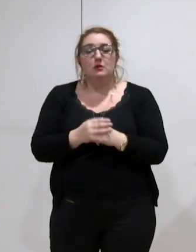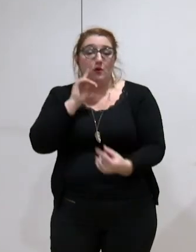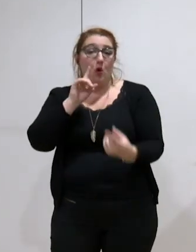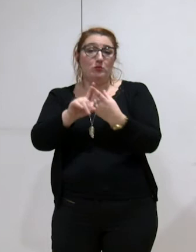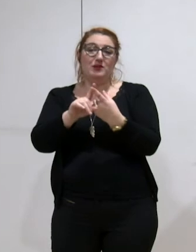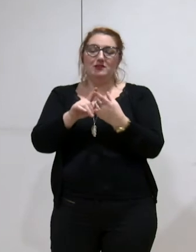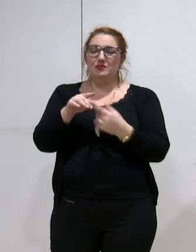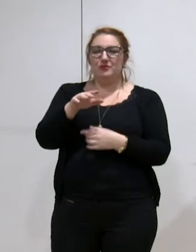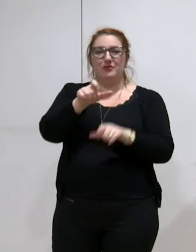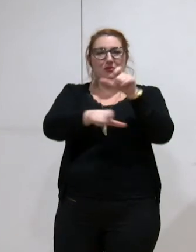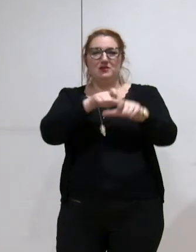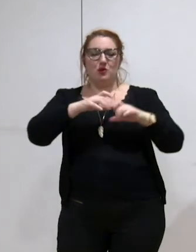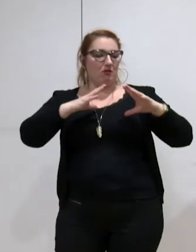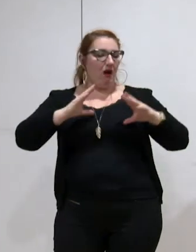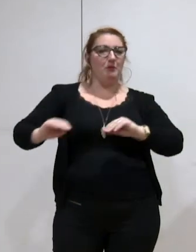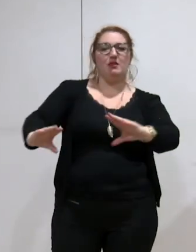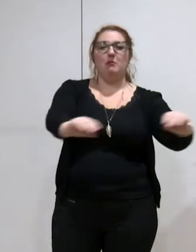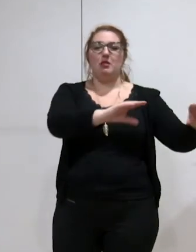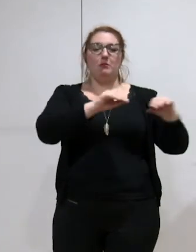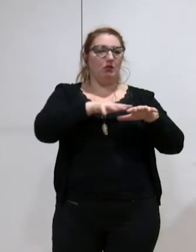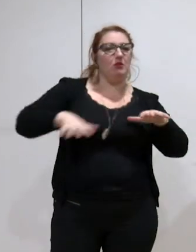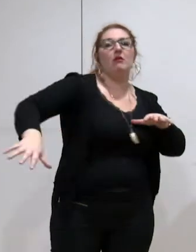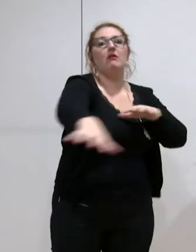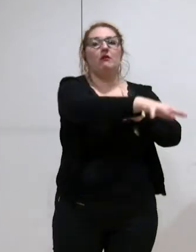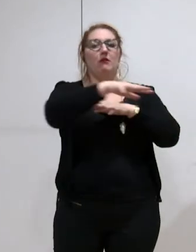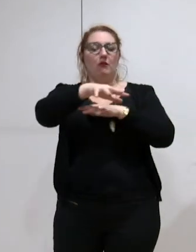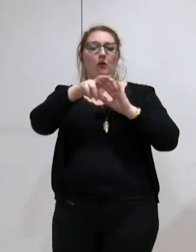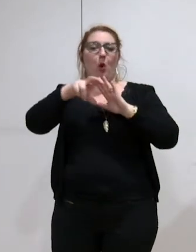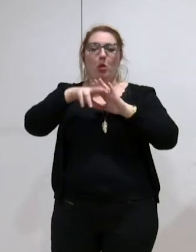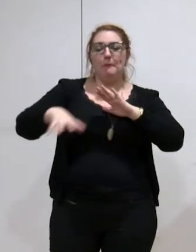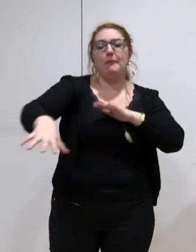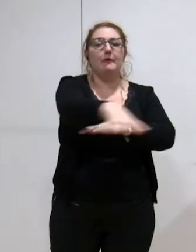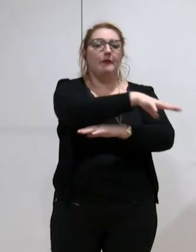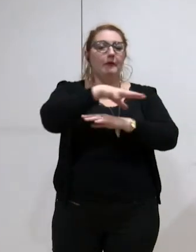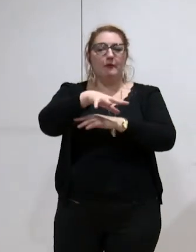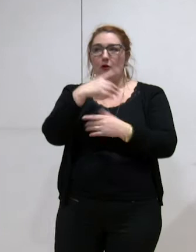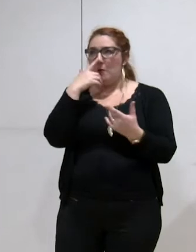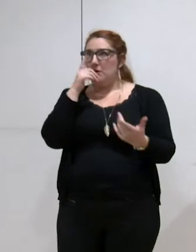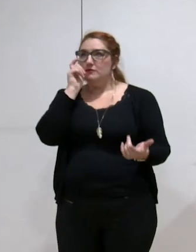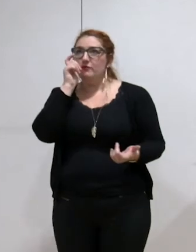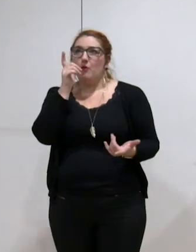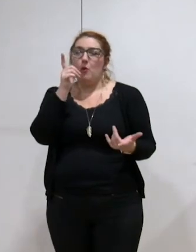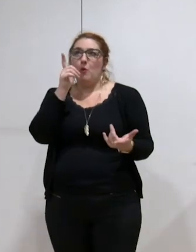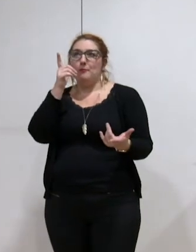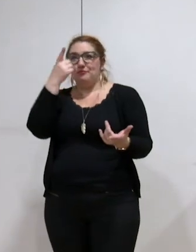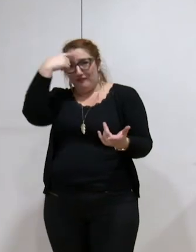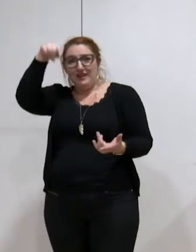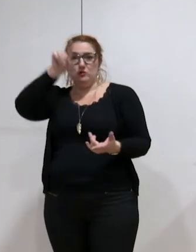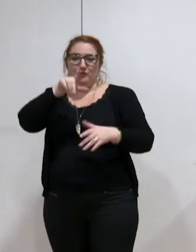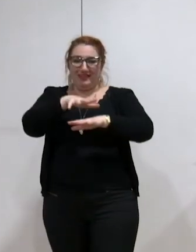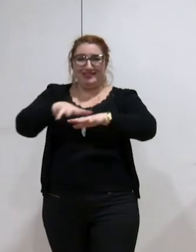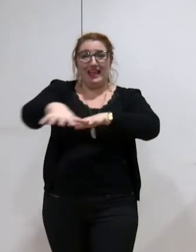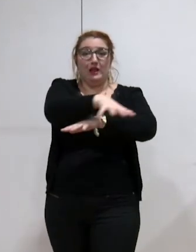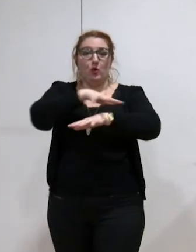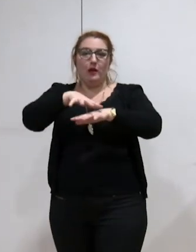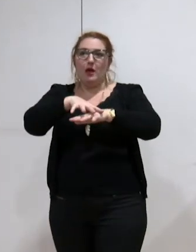puissent avoir la logique territoriale la plus cohérente à nos yeux, finalement, c le choix également que nous